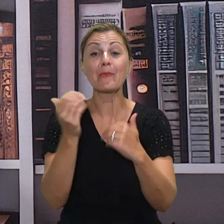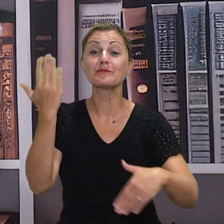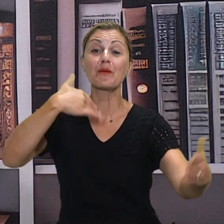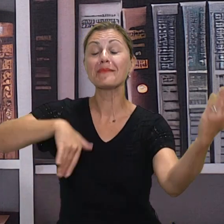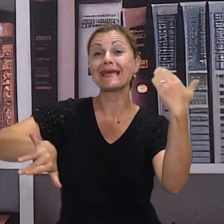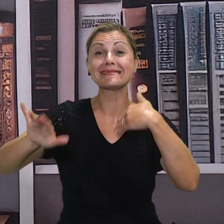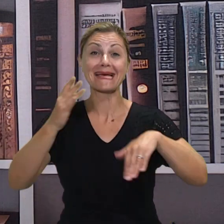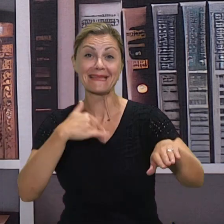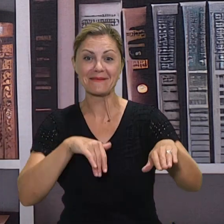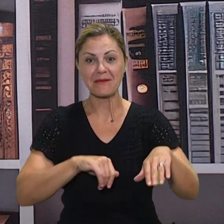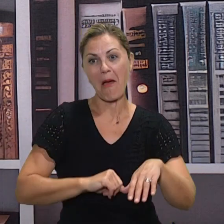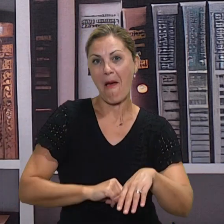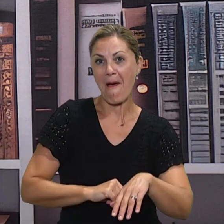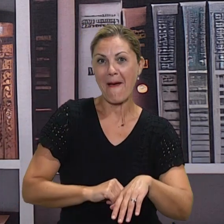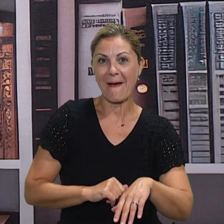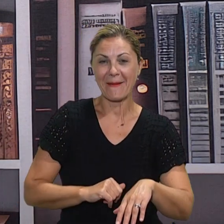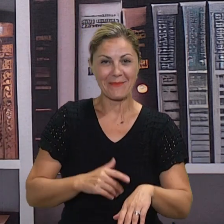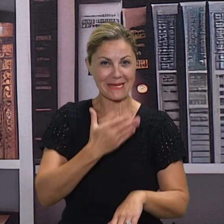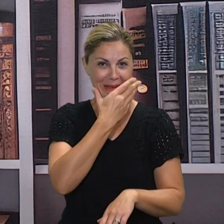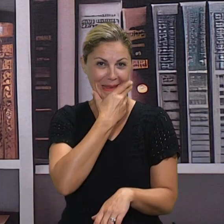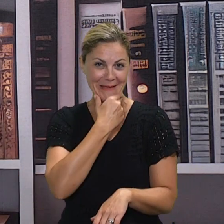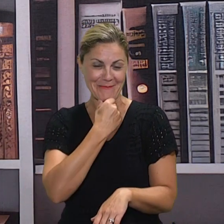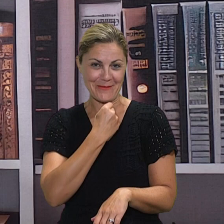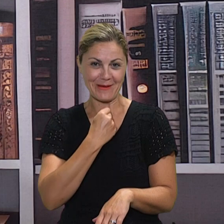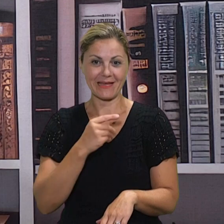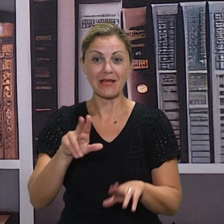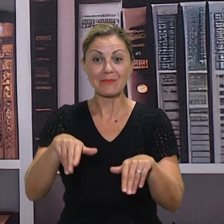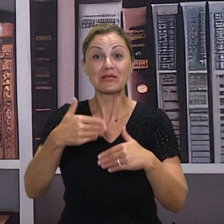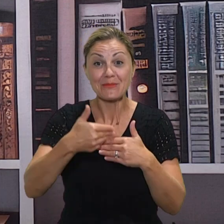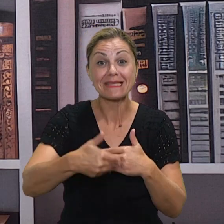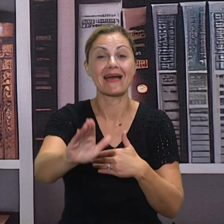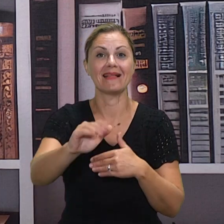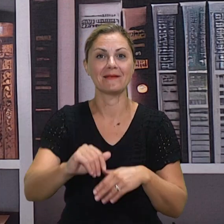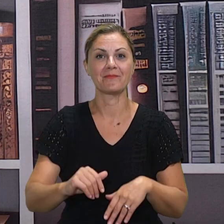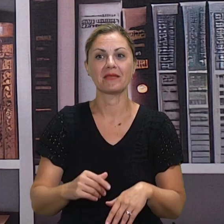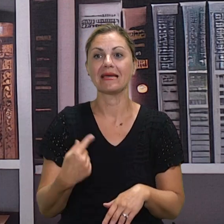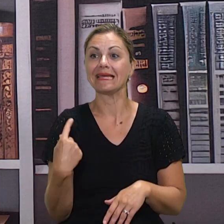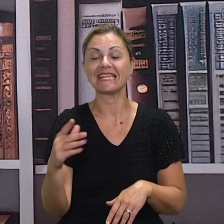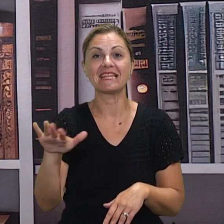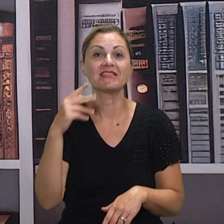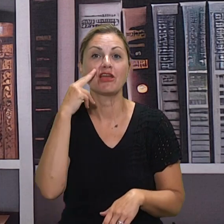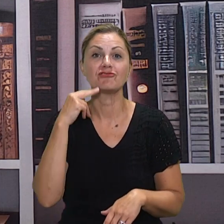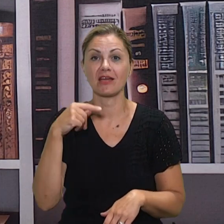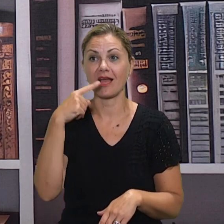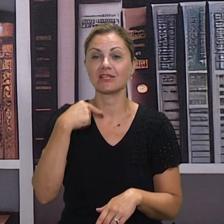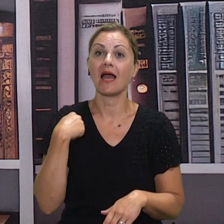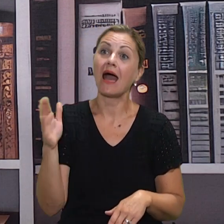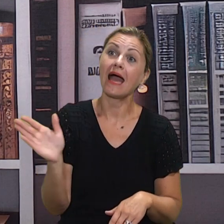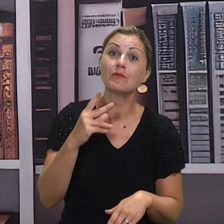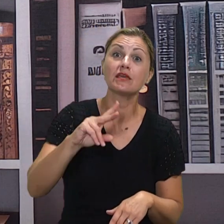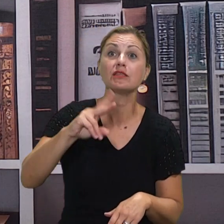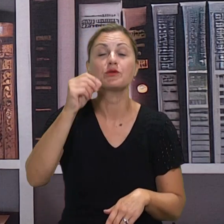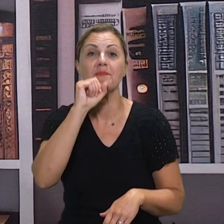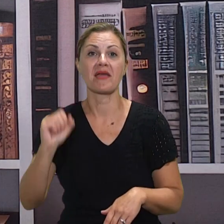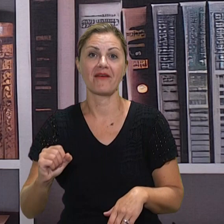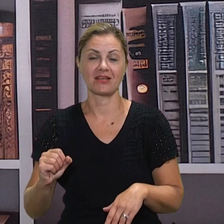Mama Mia, pa smo... Kažem, mi znamo sada sve, super, možemo li i dalje? Onda jedan dječak je samostalno istražio, pa je rekao, možemo li nešto reći o Michael Jacksonu?